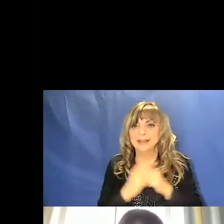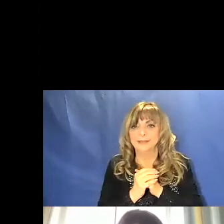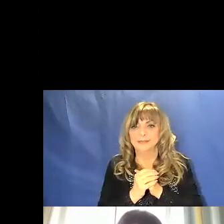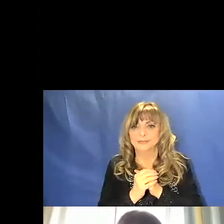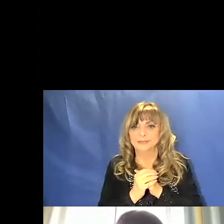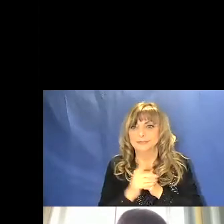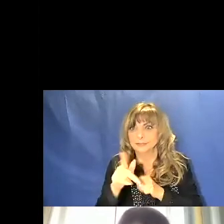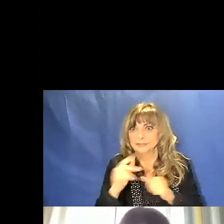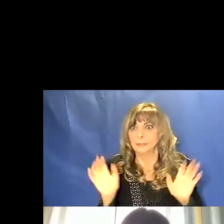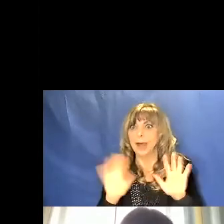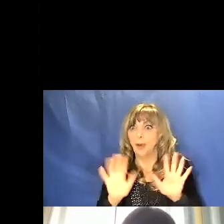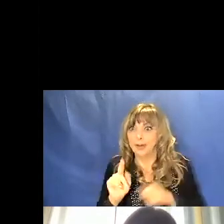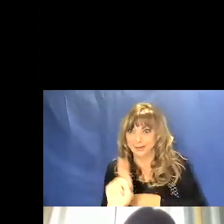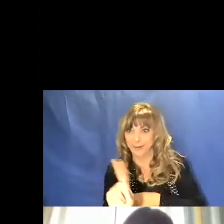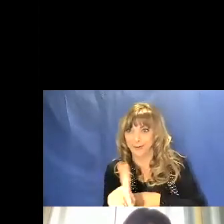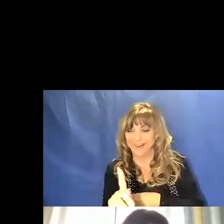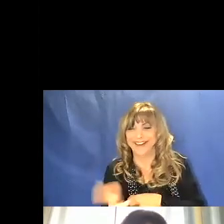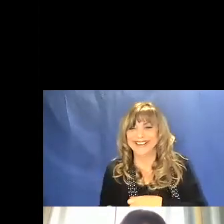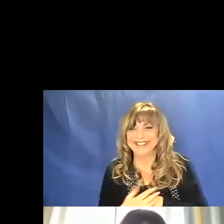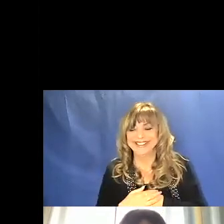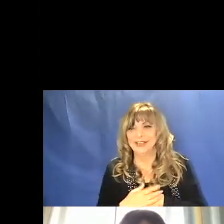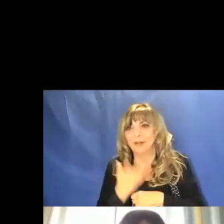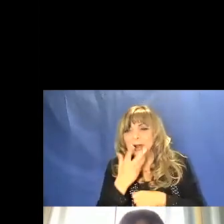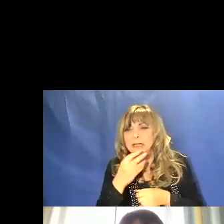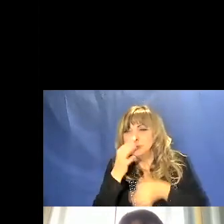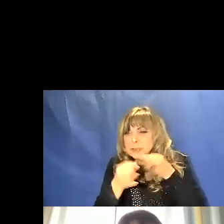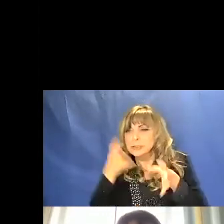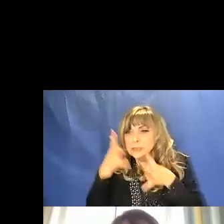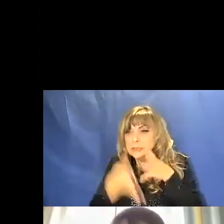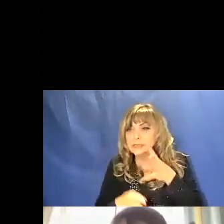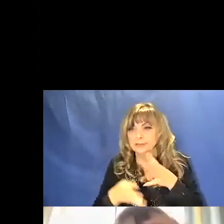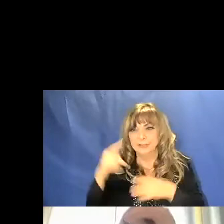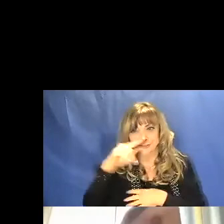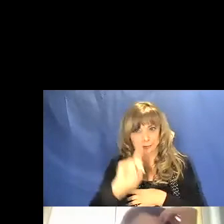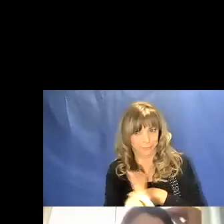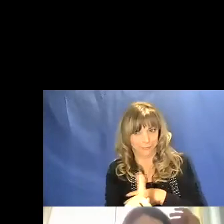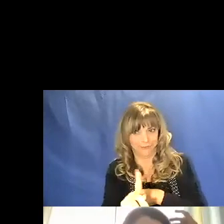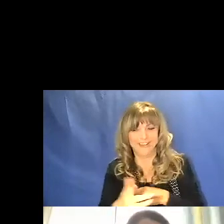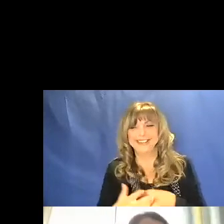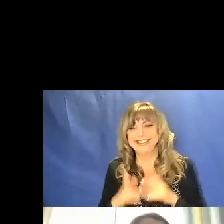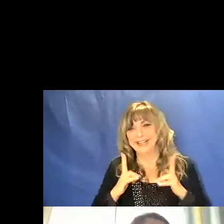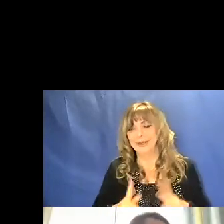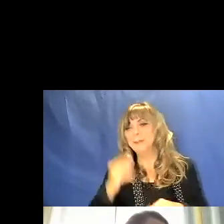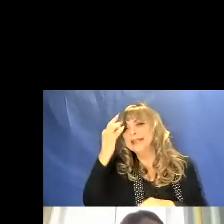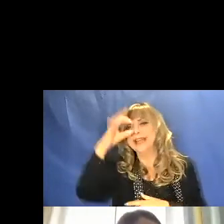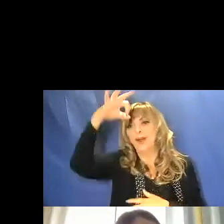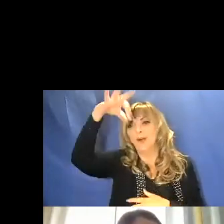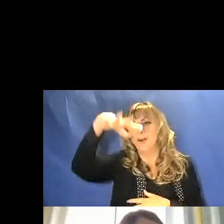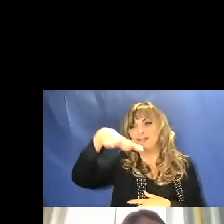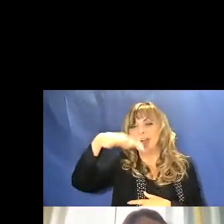non vi spaventate perché non entreremo nel dettaglio. Ripensate un po' alla goccia d'acqua, no?